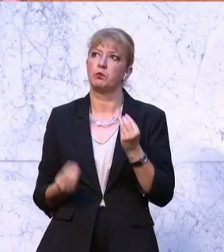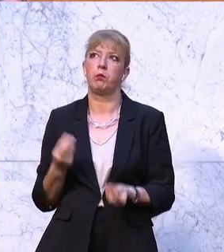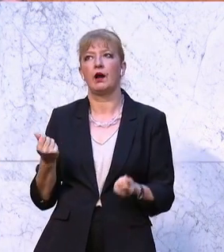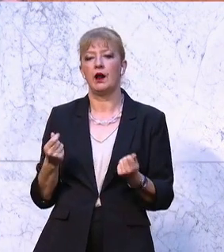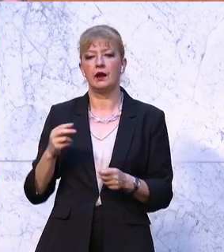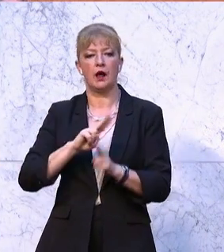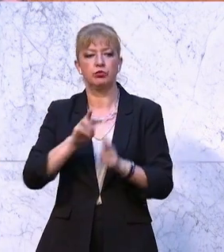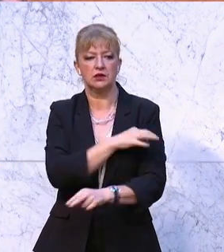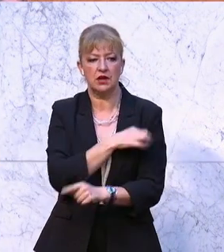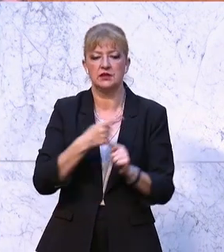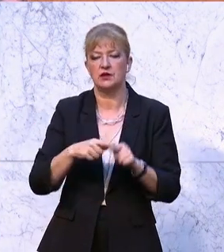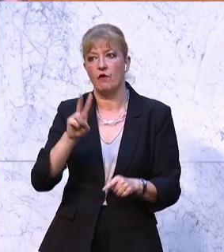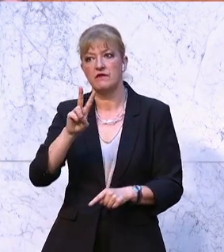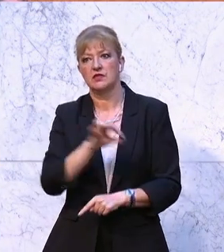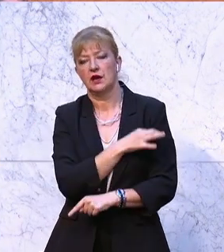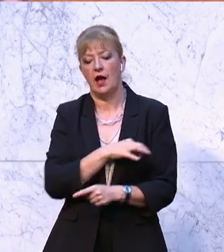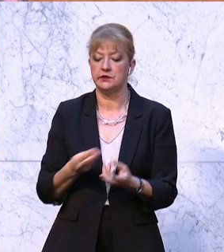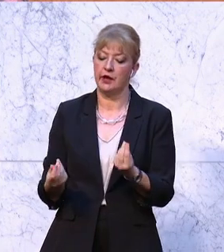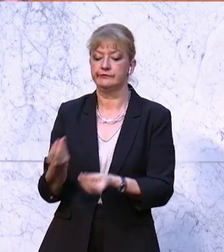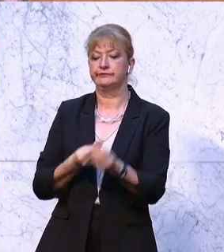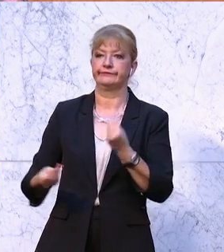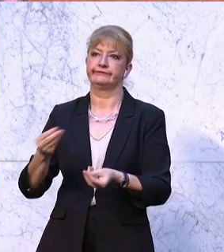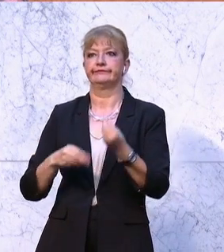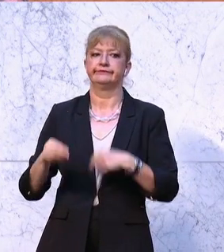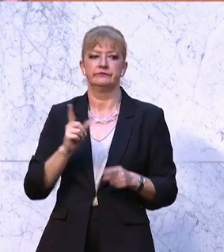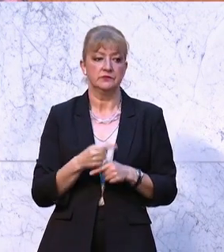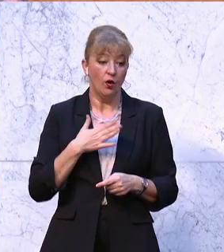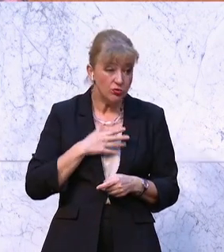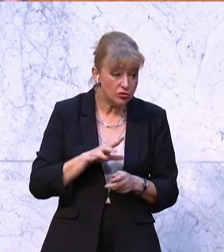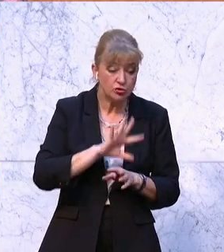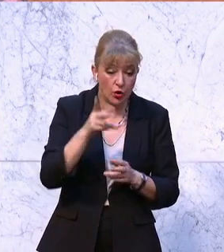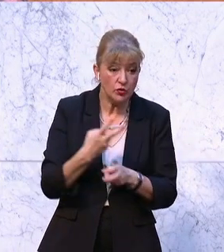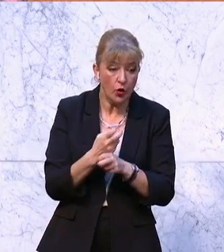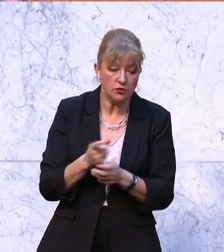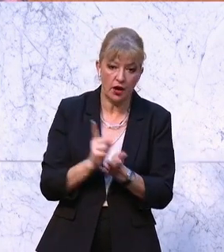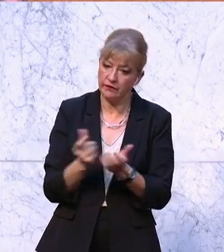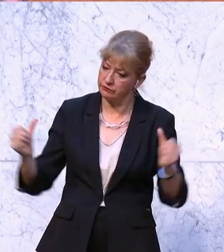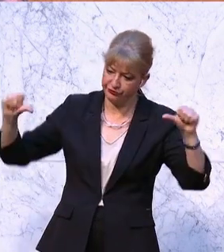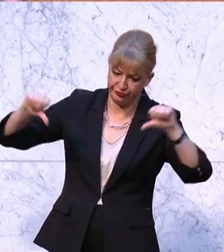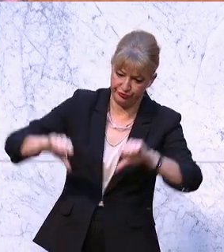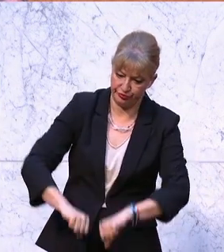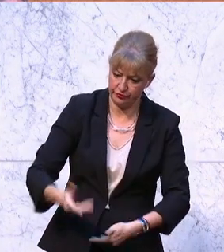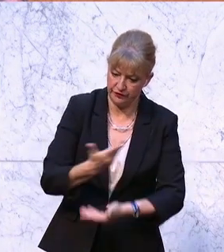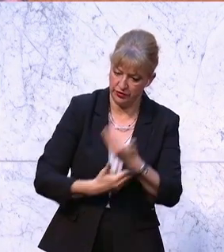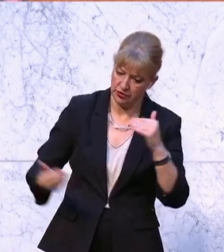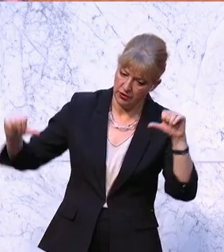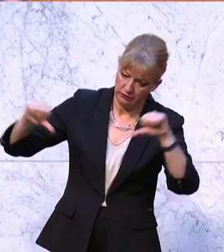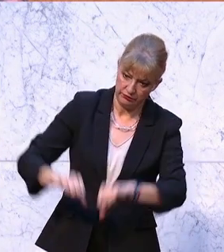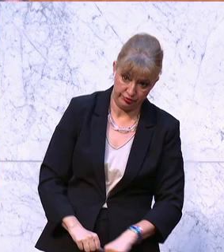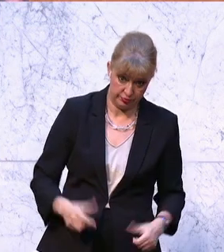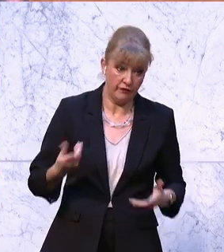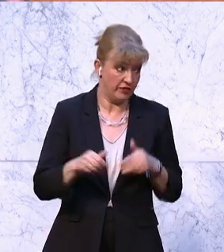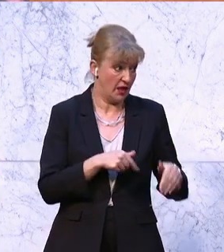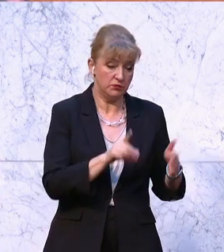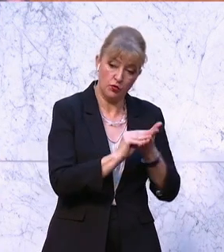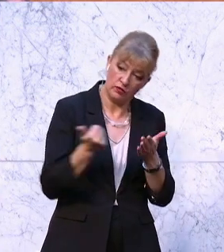Vizekanzlers, die unser schönes Österreich heruntergewirtschaftet haben. Und das mit Ihrer Unterstützung, Herr Finanzminister.